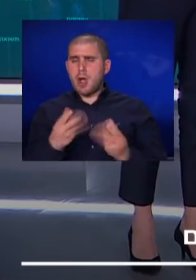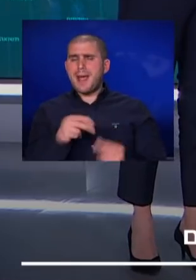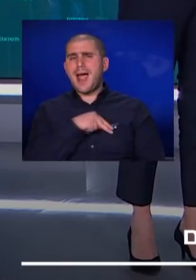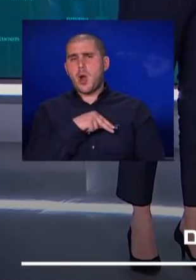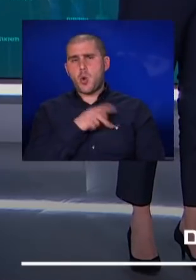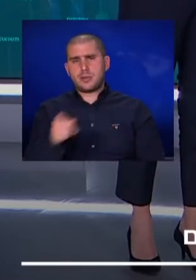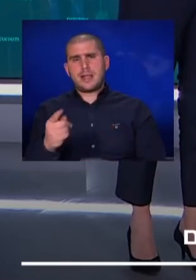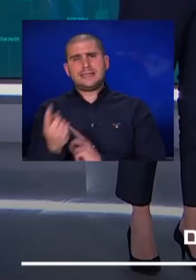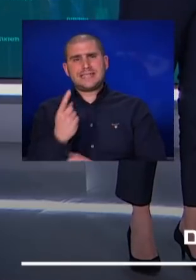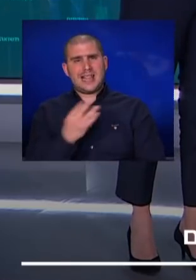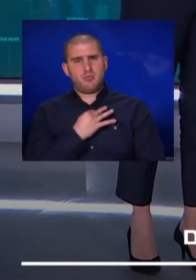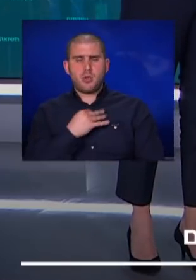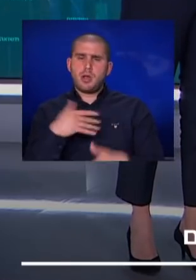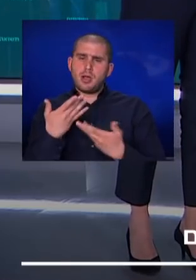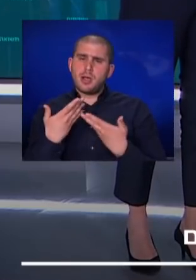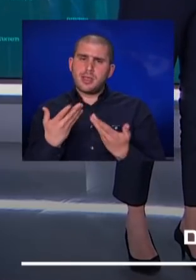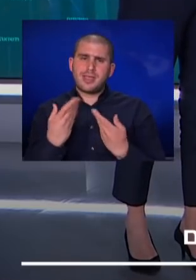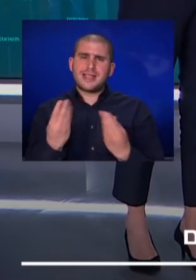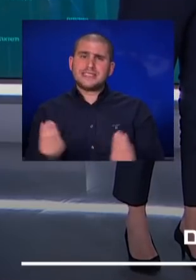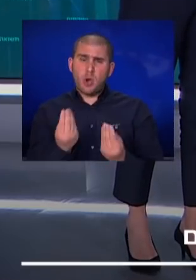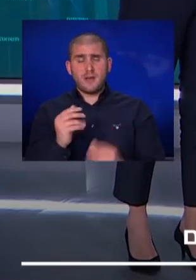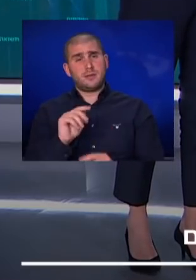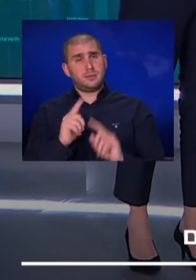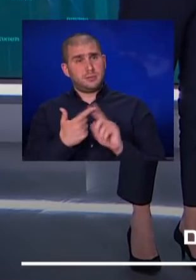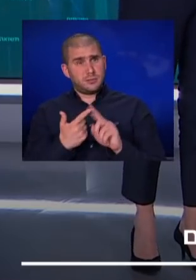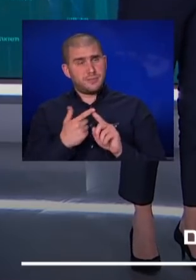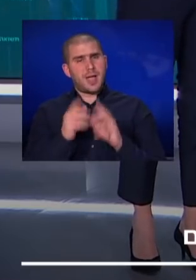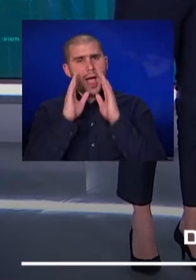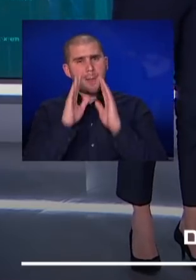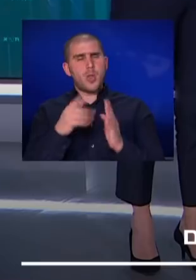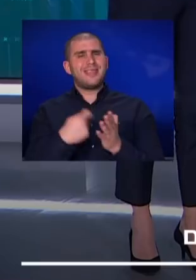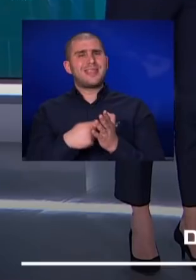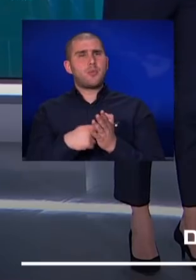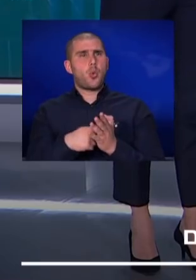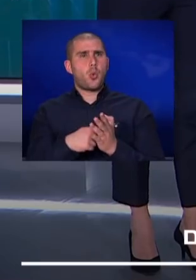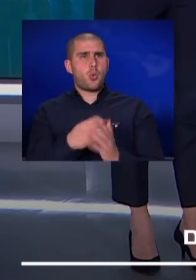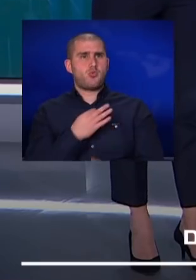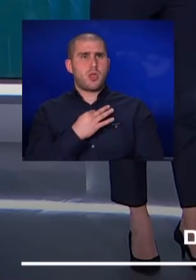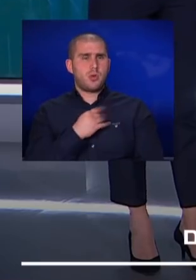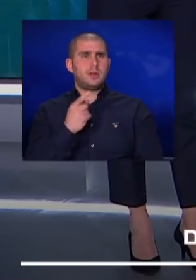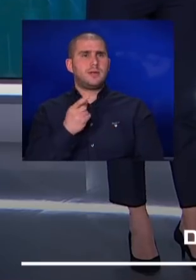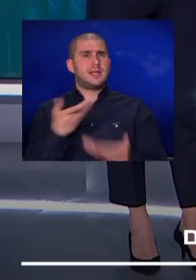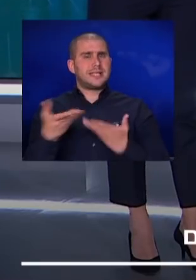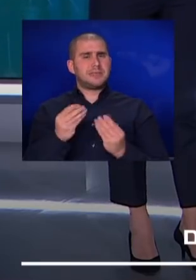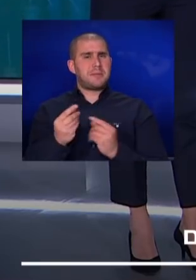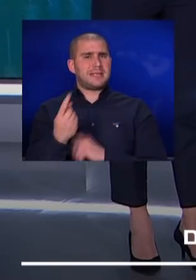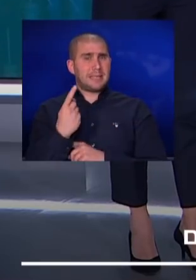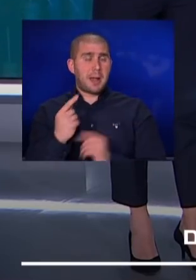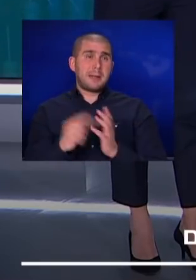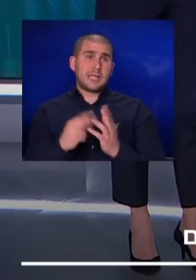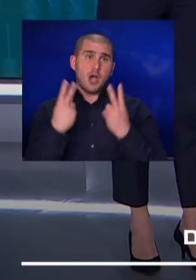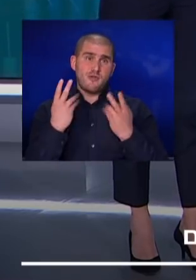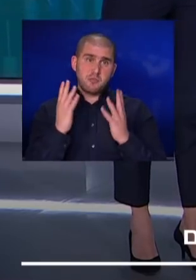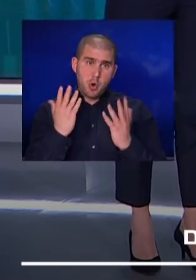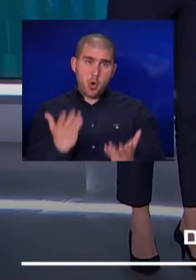לגבי הצרכנים שלנו קודם כל לספק את הסחורה ובטח הוא בטח אמינות התמחור שזה היחסים שלנו עם הספק ולכן חשוב לנו